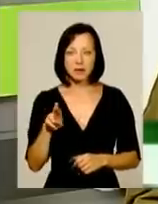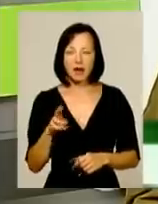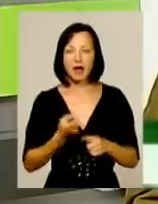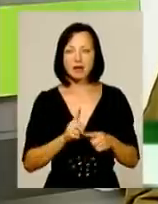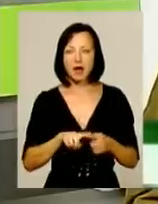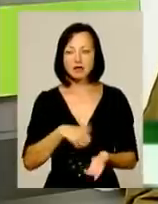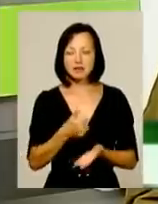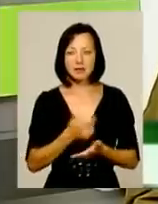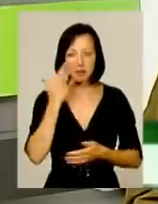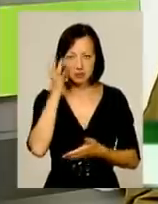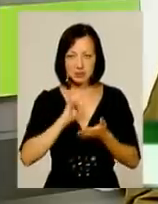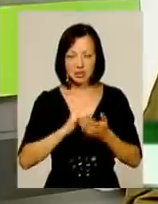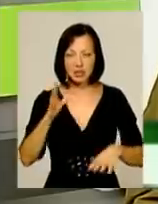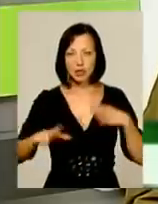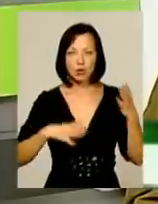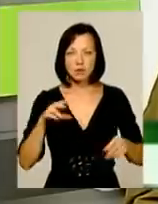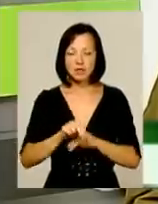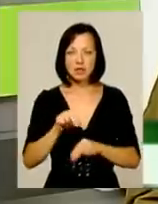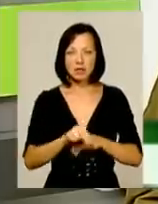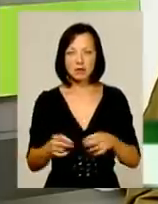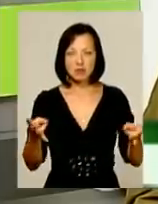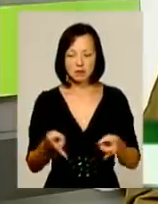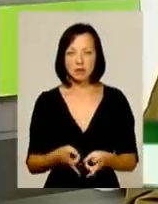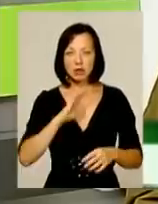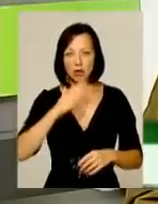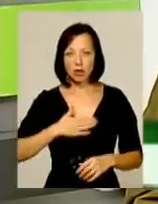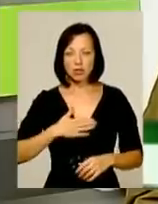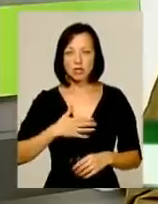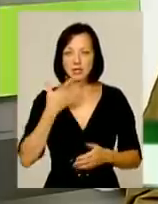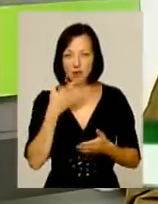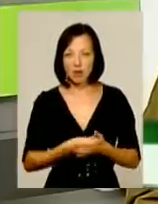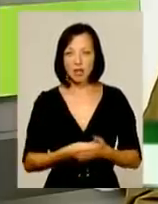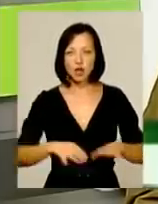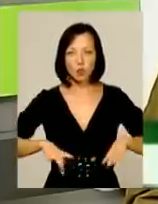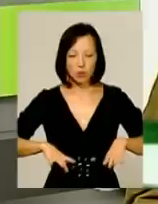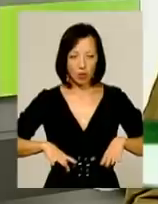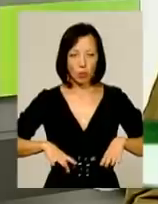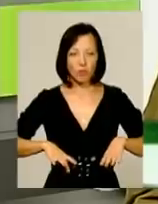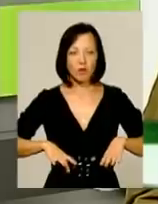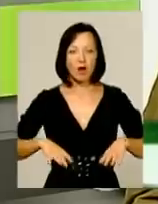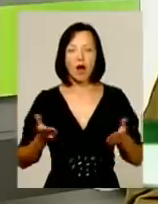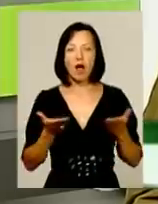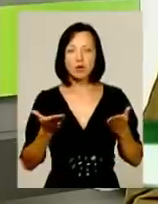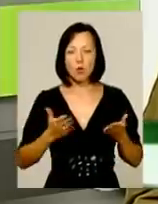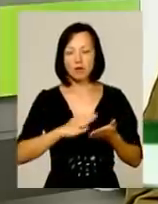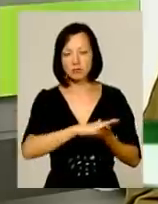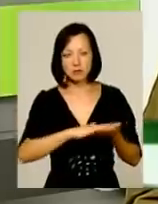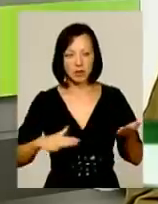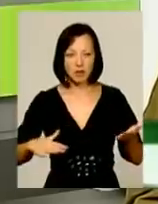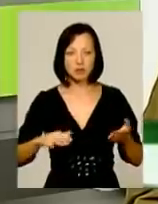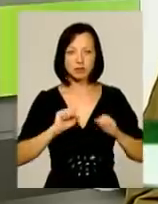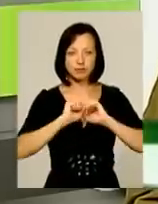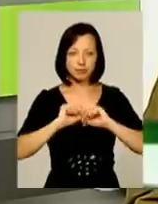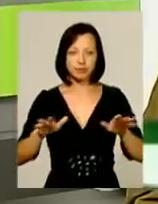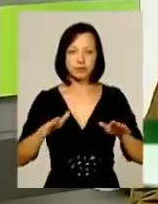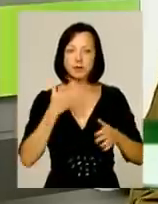тренувачних заняттів – це навчати наших, своїх вже інструкторів, які впоследстві роз'їдуться